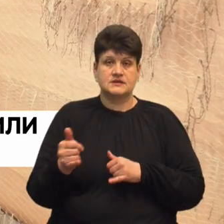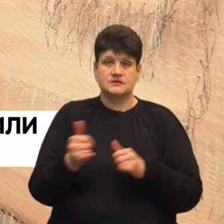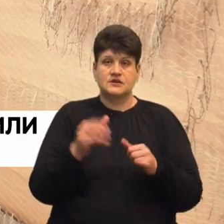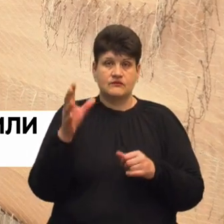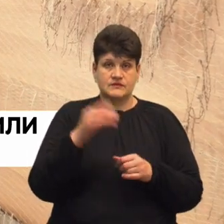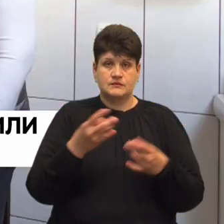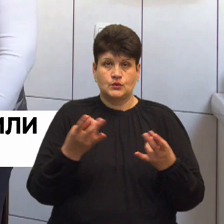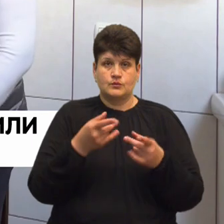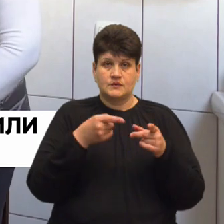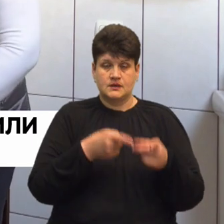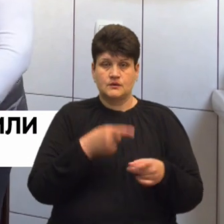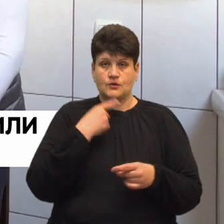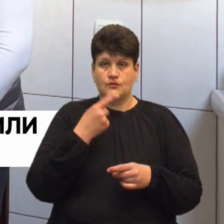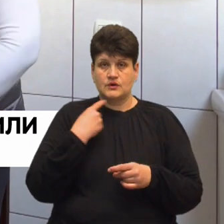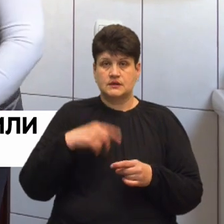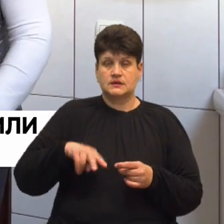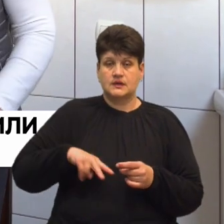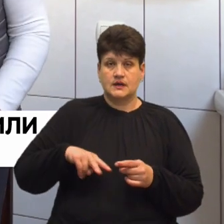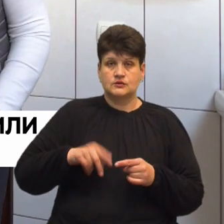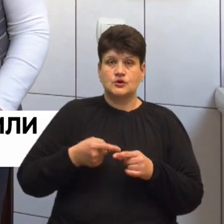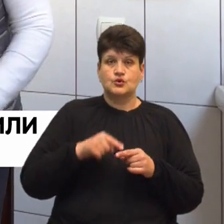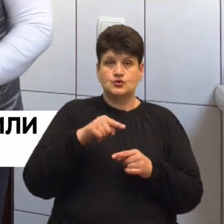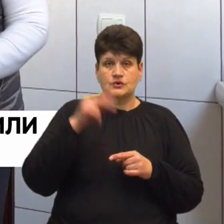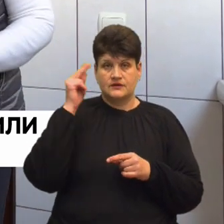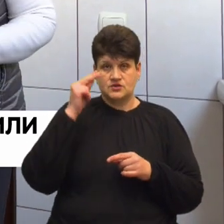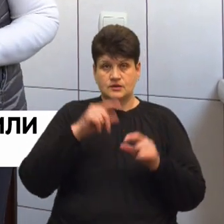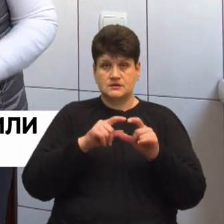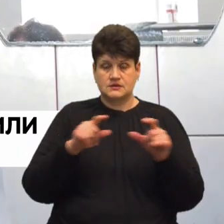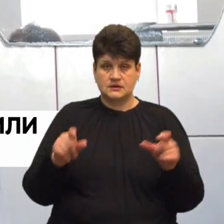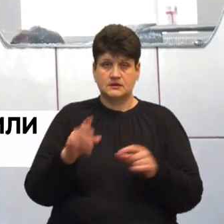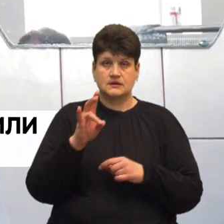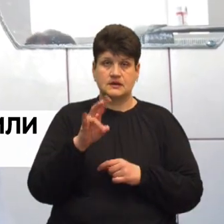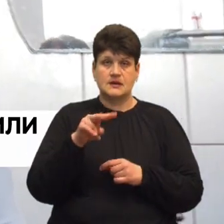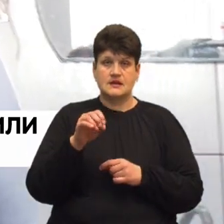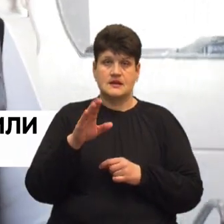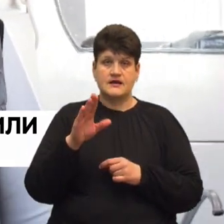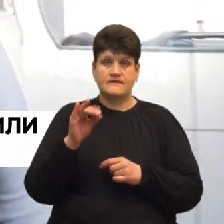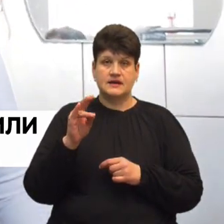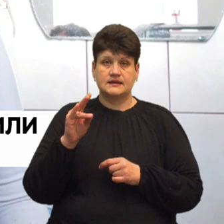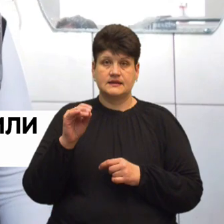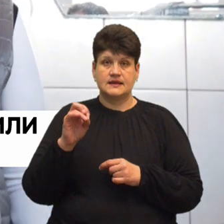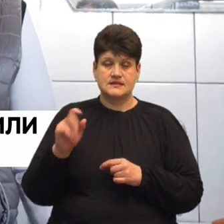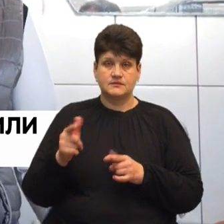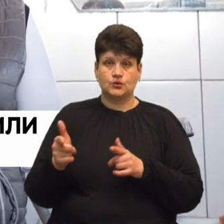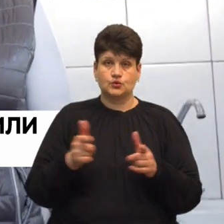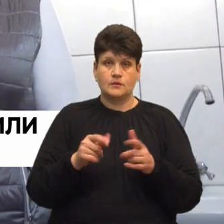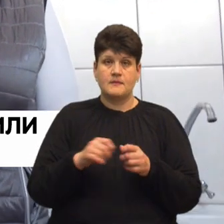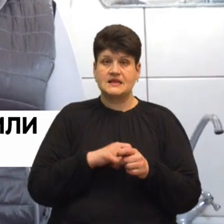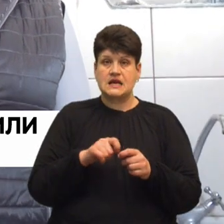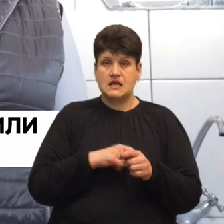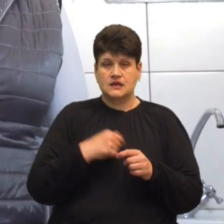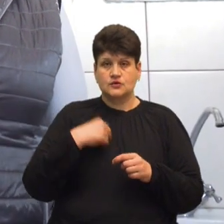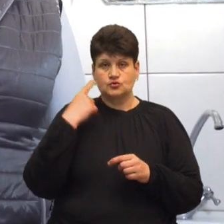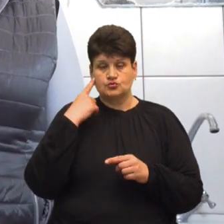необхідним, розповідає директорка цього навчального закладу Наталія Леванець. Ми готуємо матеріали для того, щоб людей